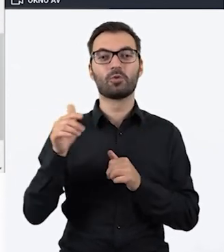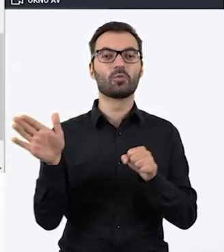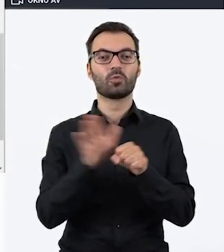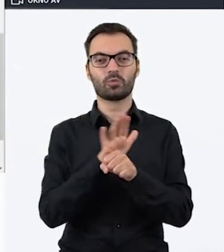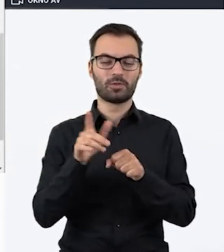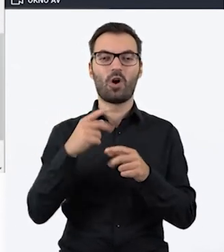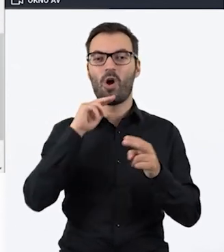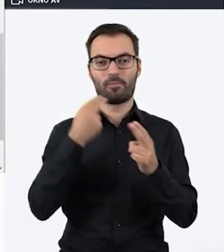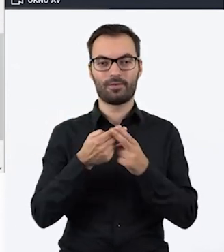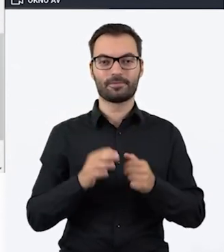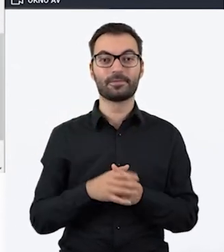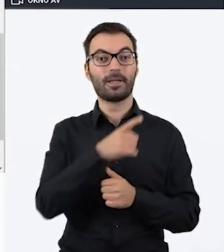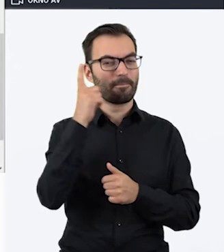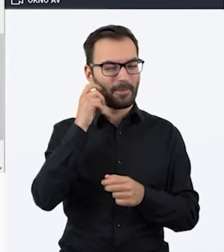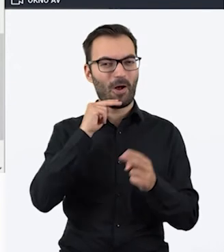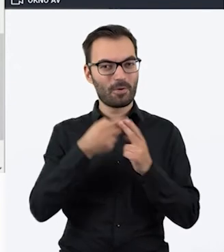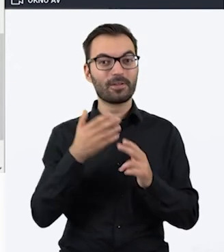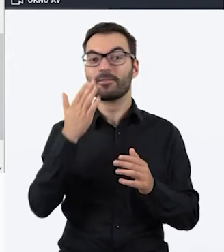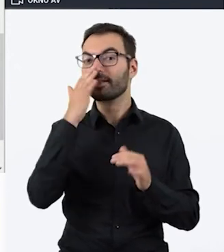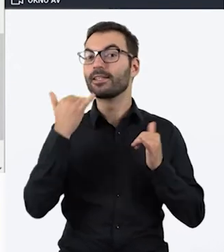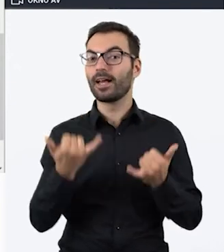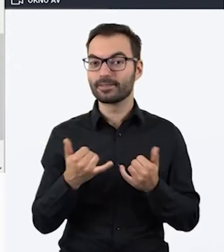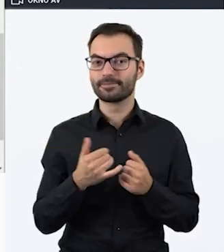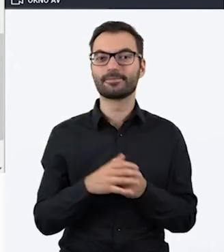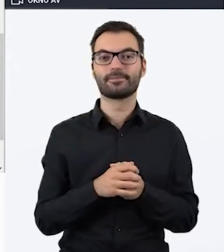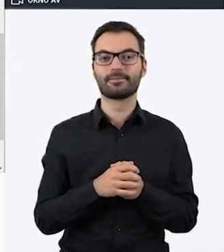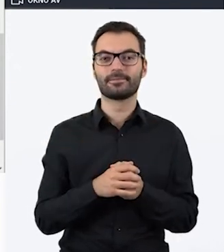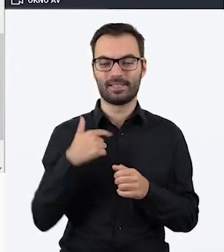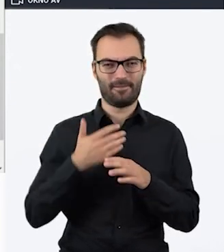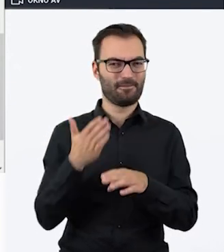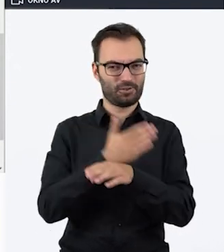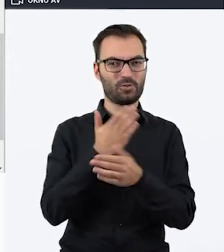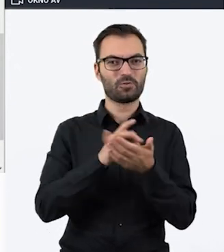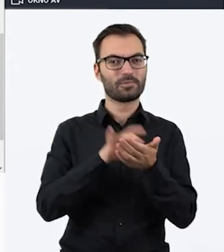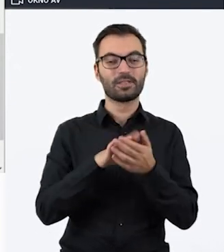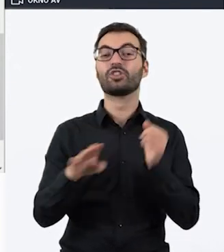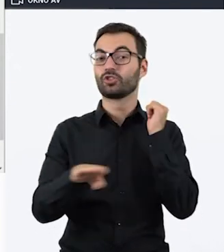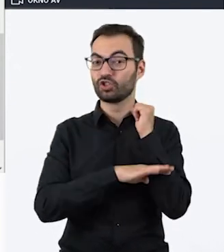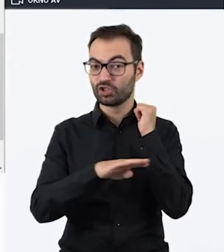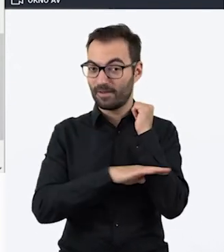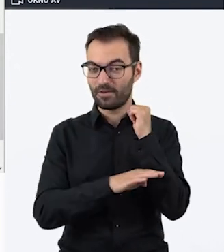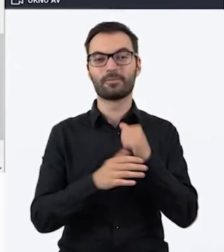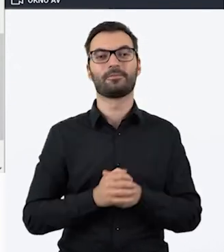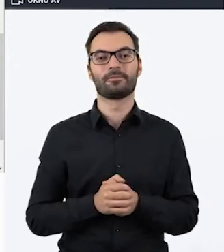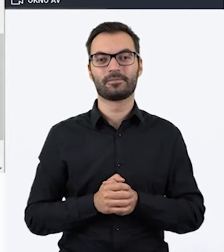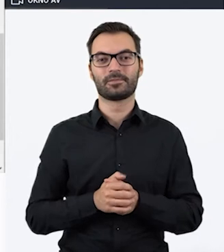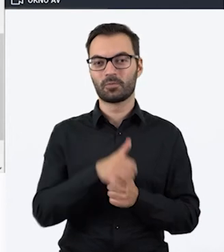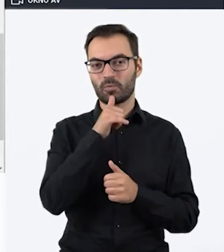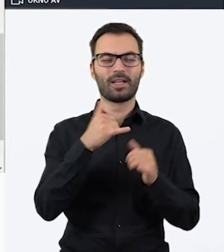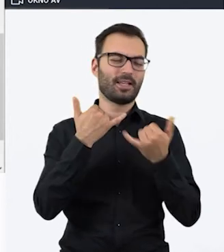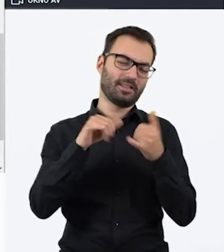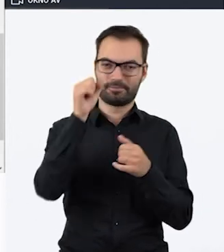odpowiedź. Jak Państwo pamiętają, prawidłową odpowiedź, którą ja wpisałam, którą wymagam, jest drzewo i spróbuję wpisać coś